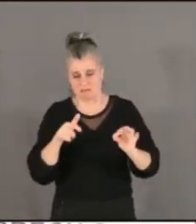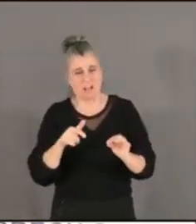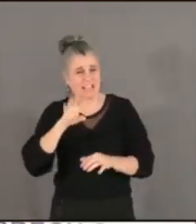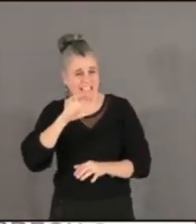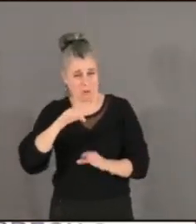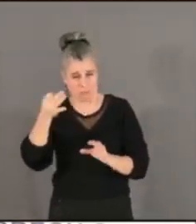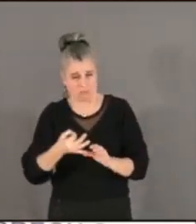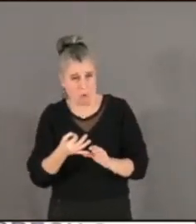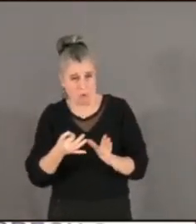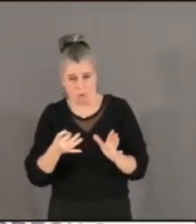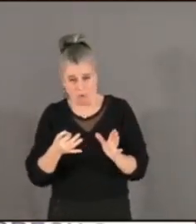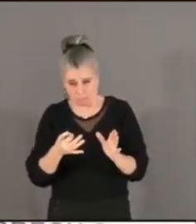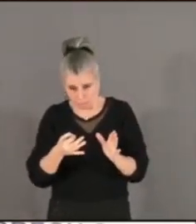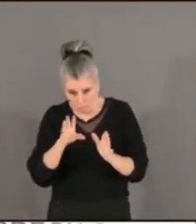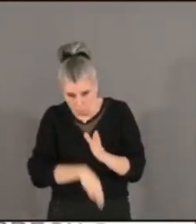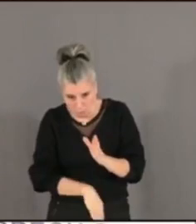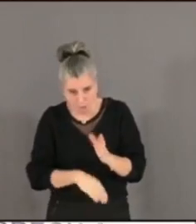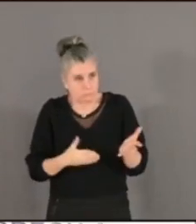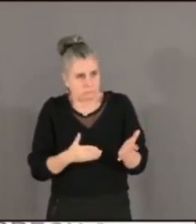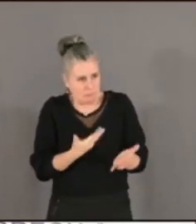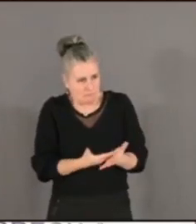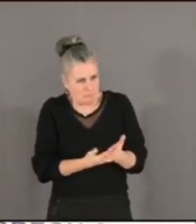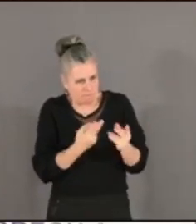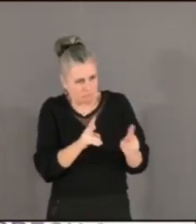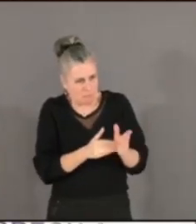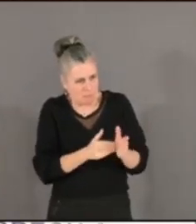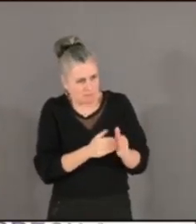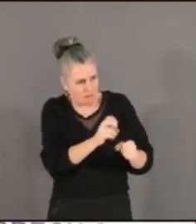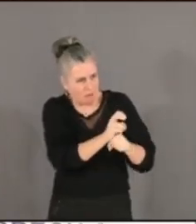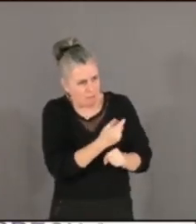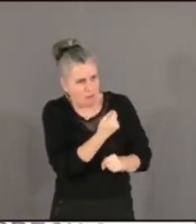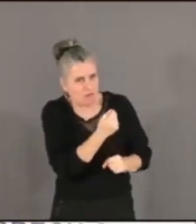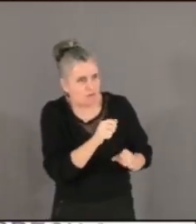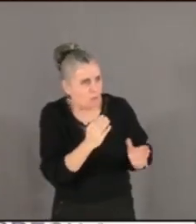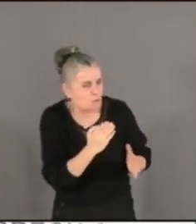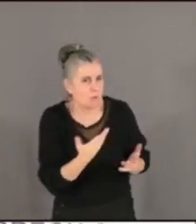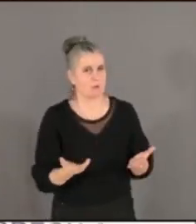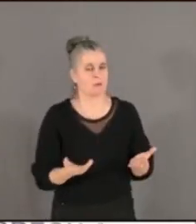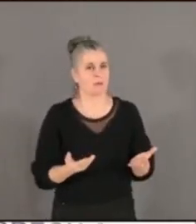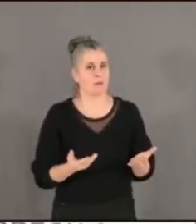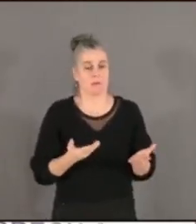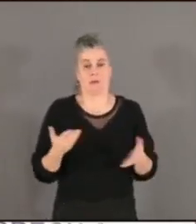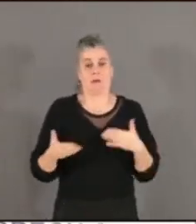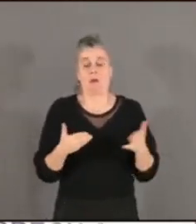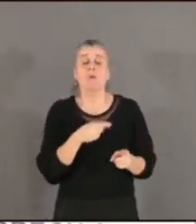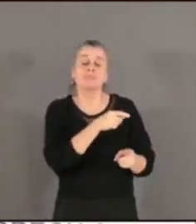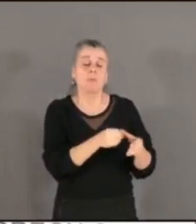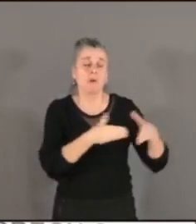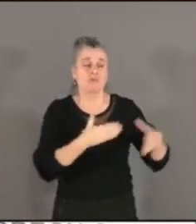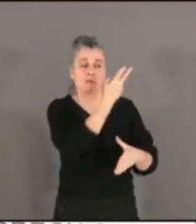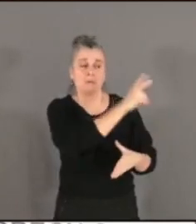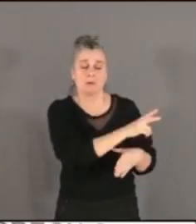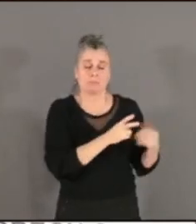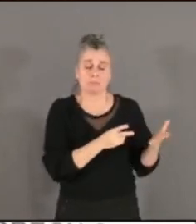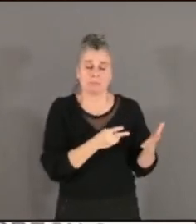reconnaît avoir un besoin d'emprunt ? Ces lignes de trésorerie représentent des frais financiers importants, ce que votre majorité reconnaît d